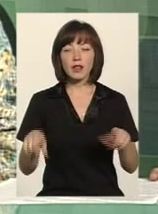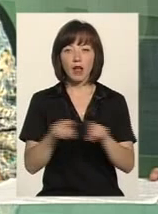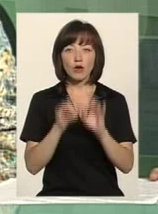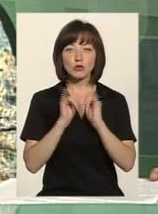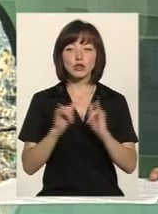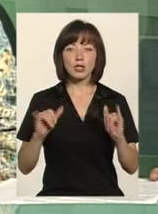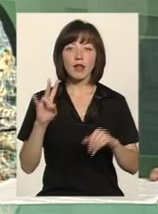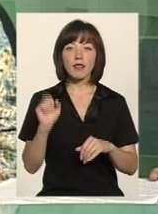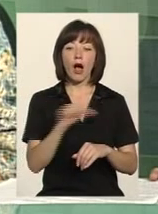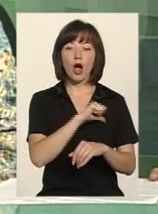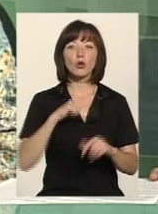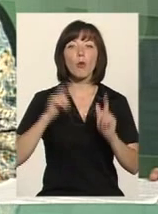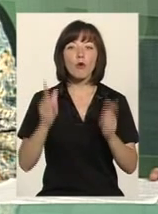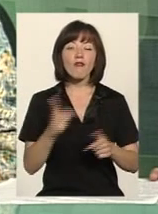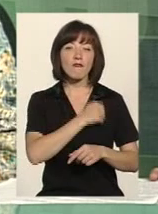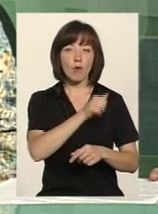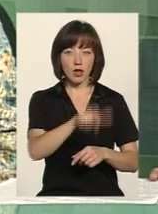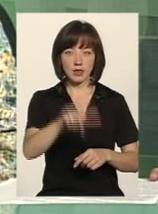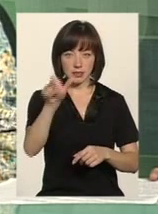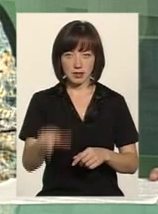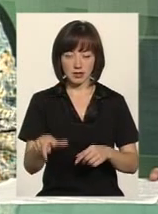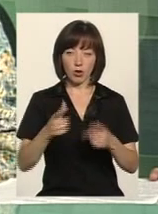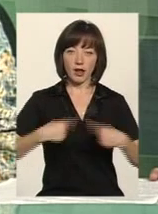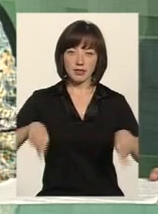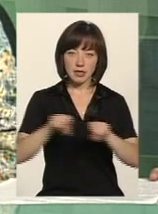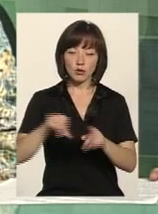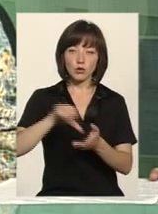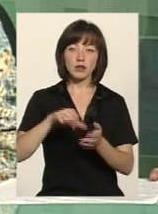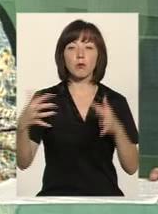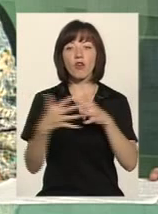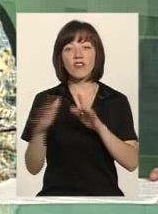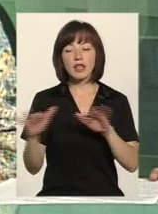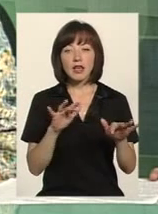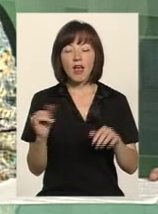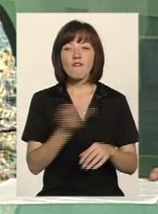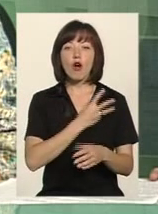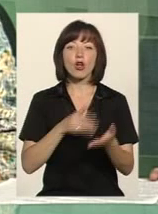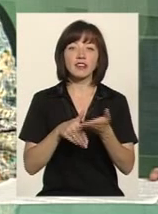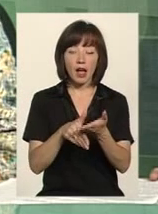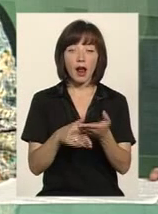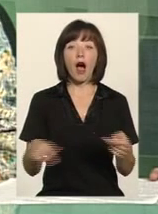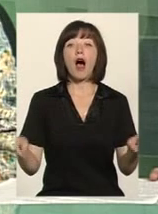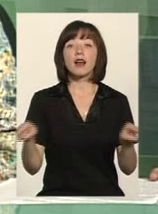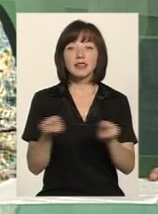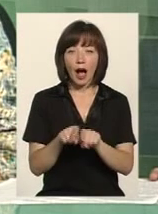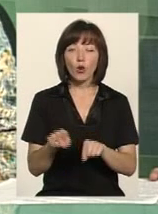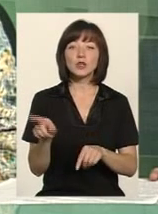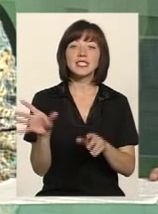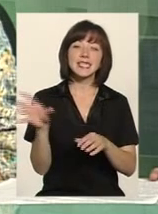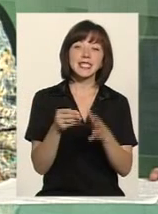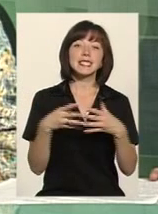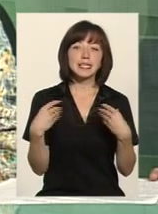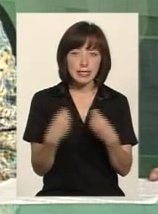поширюється і на добровольців. На добровольські організації – це учасники бойових дій і волонтерів. А також і сім'ї